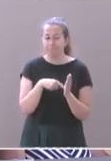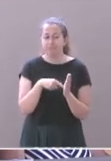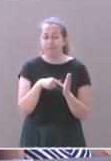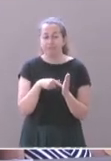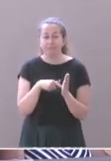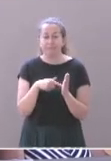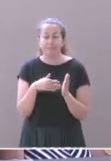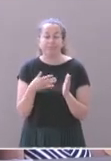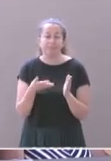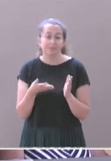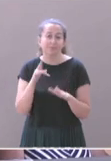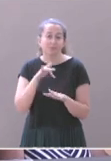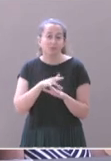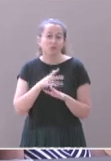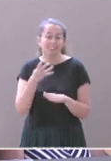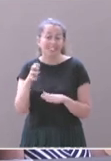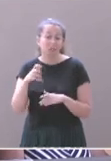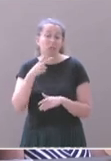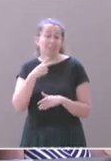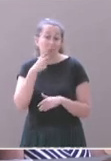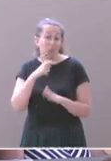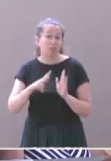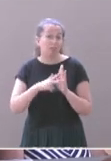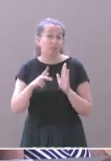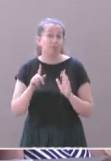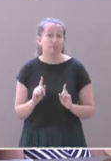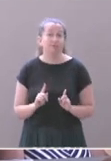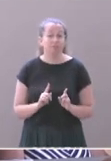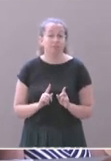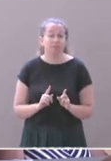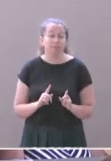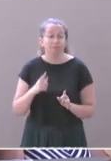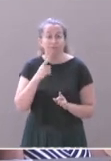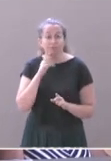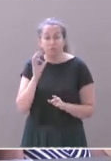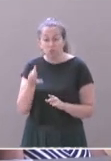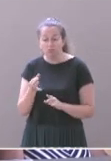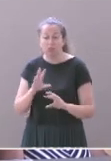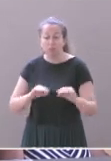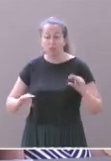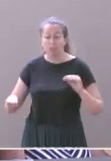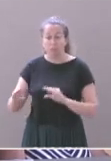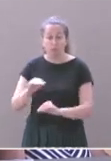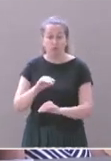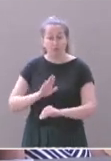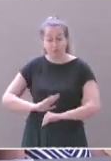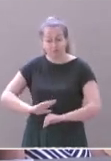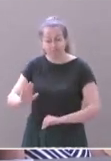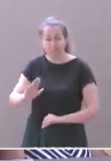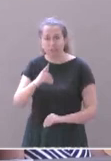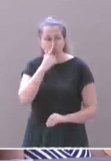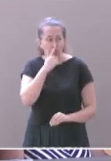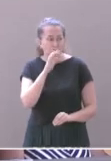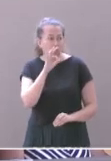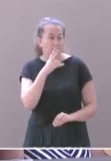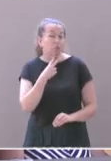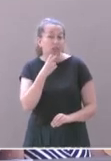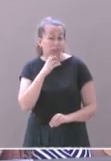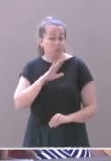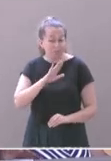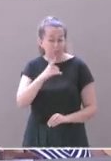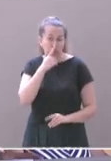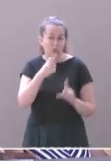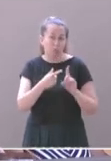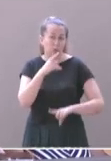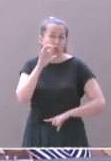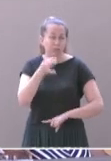cahier des charges qui a été adopté par ces 400 citoyens. Donc ce type d'aménagement populaire me paraît tout à fait essentiel. Enfin je rappelle ce que